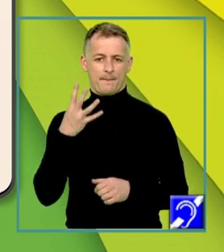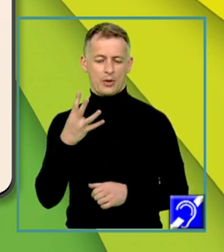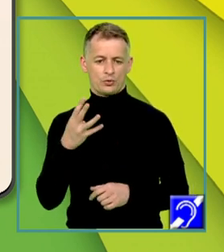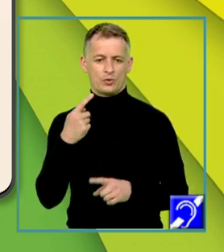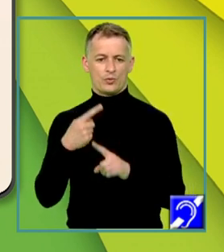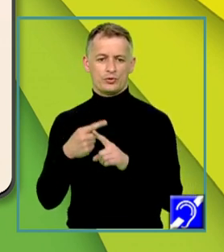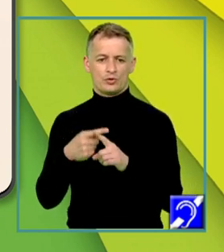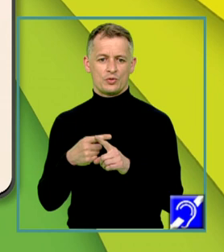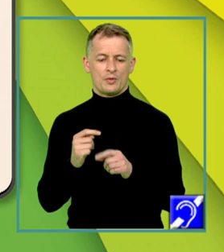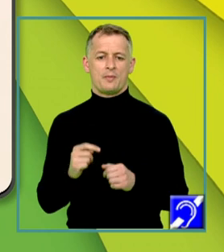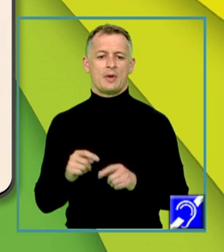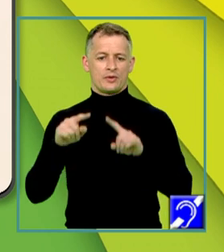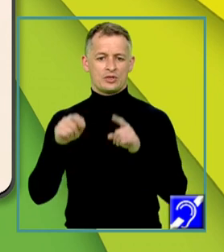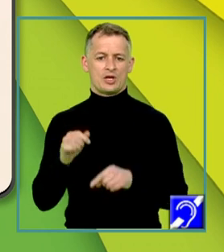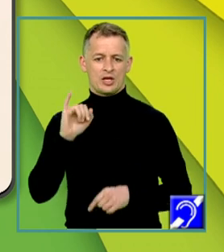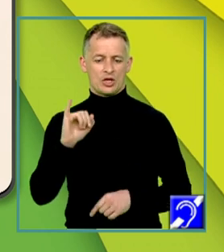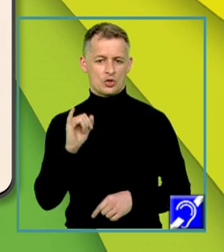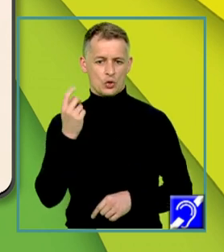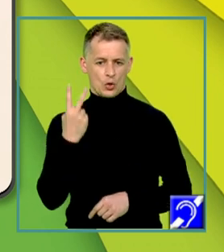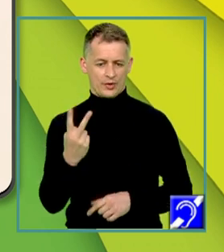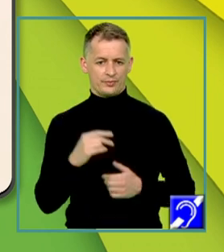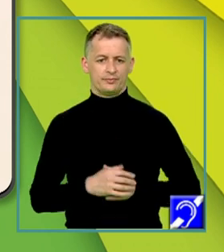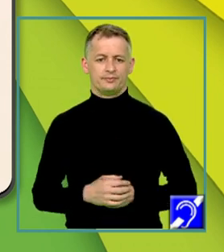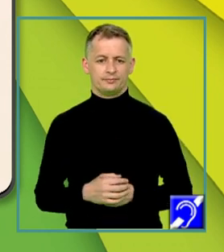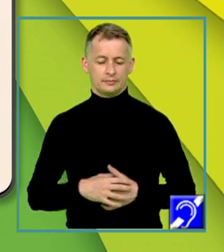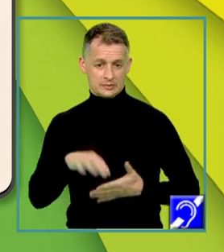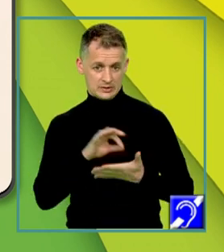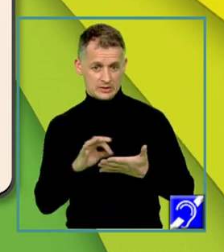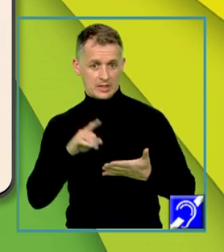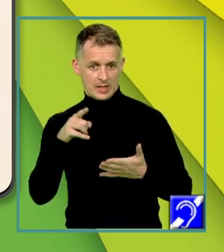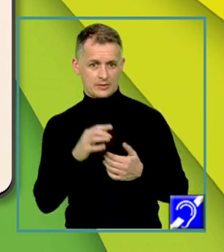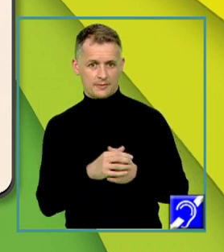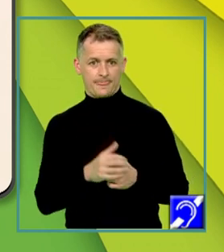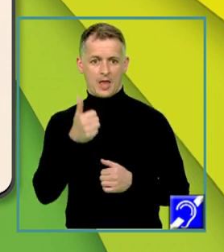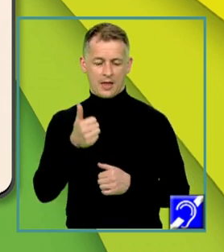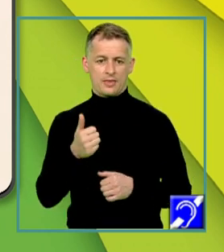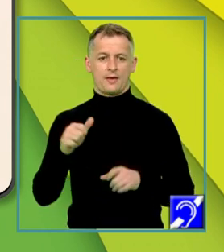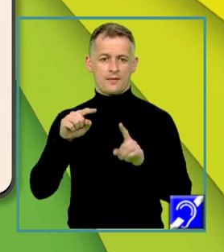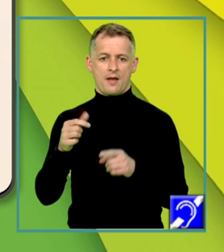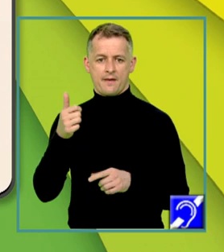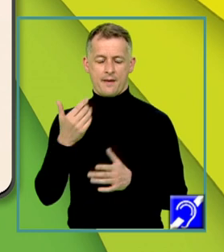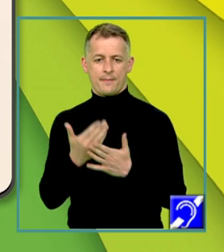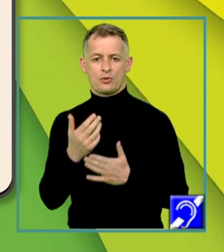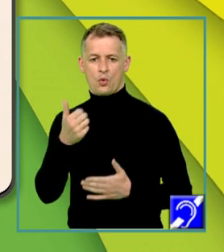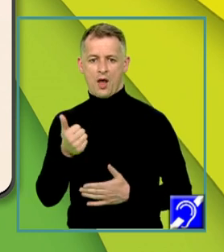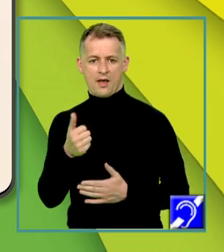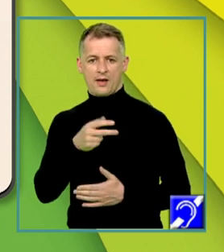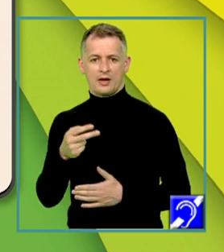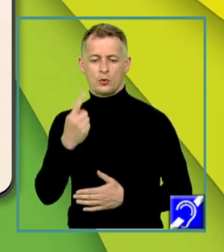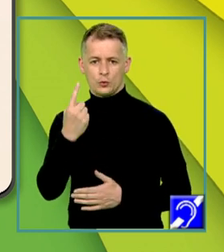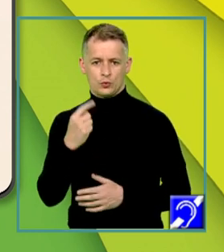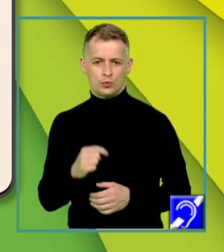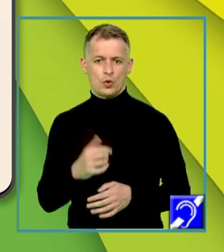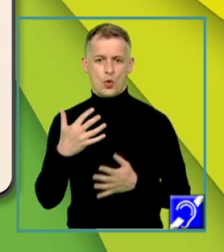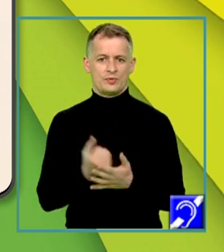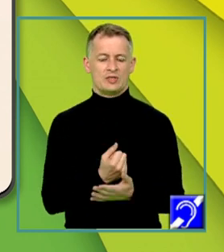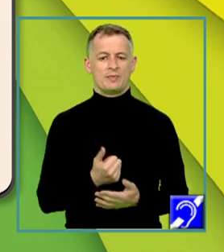matricea I2. Particularizând scrierea matricei A de A pentru A egal cu 1, obținem